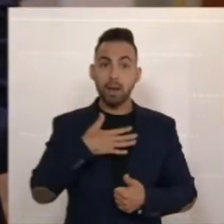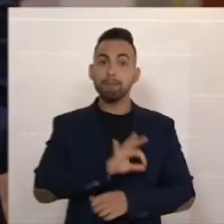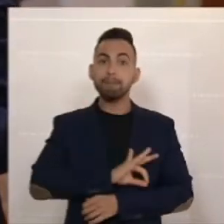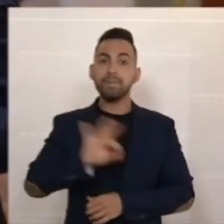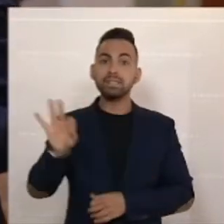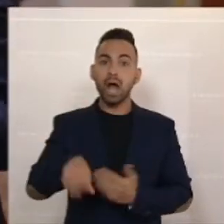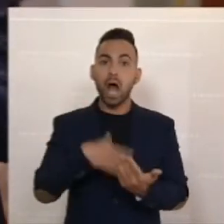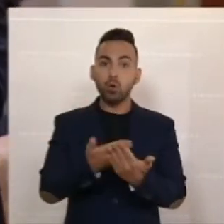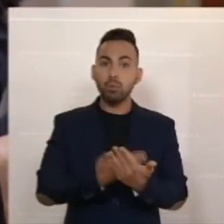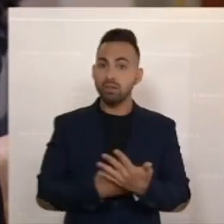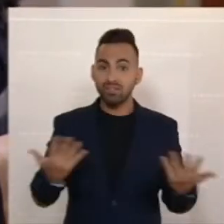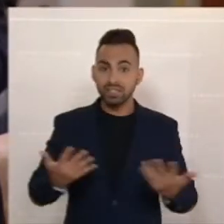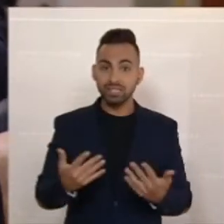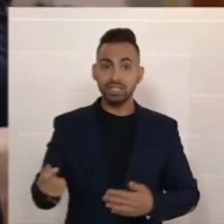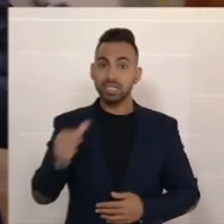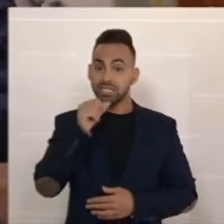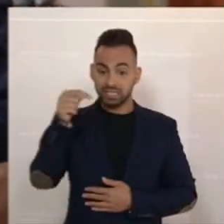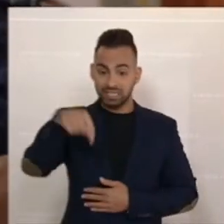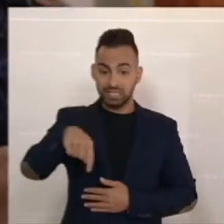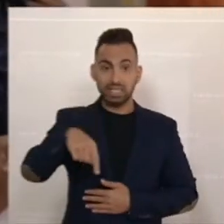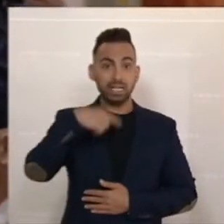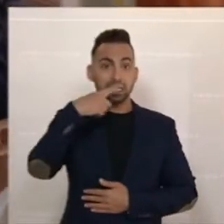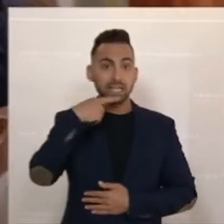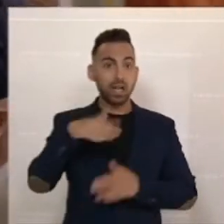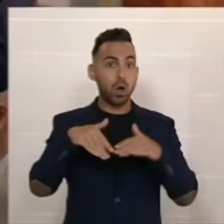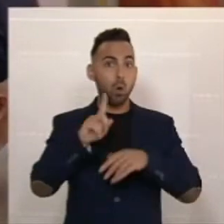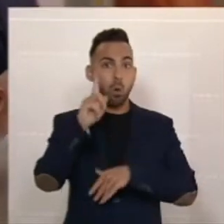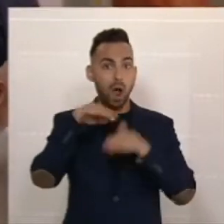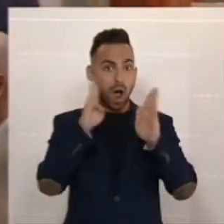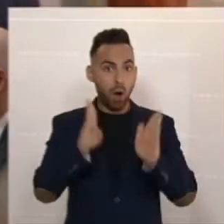Argument sein wird, nicht hier die Rede im Hohen Haus.